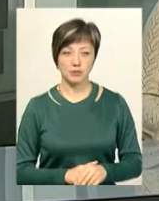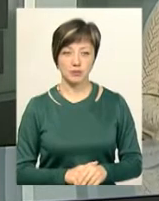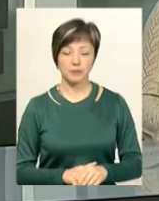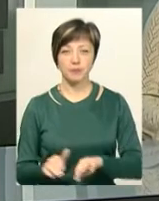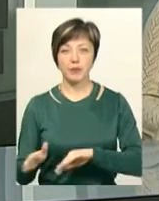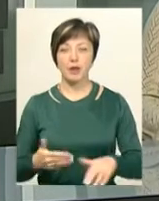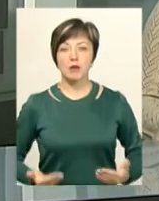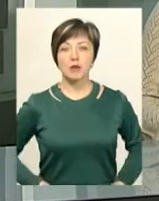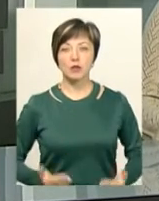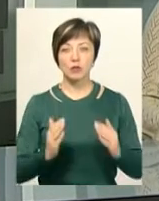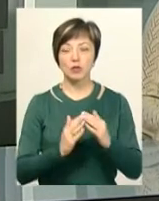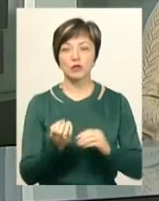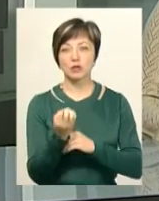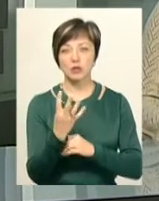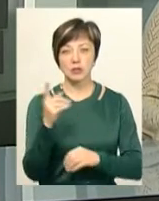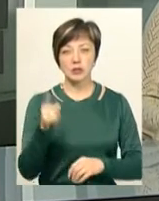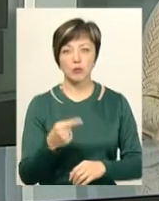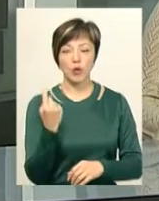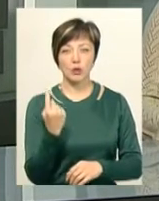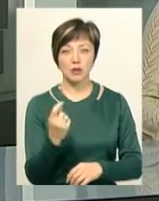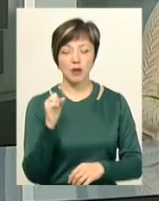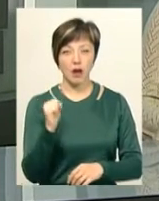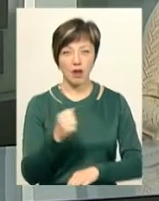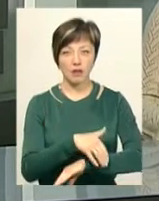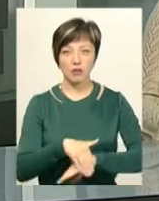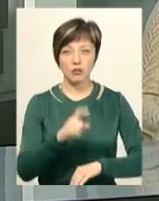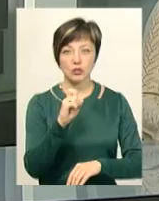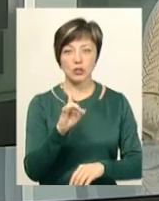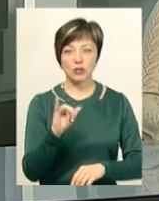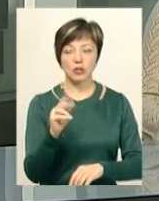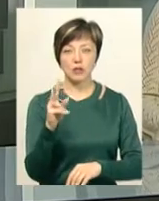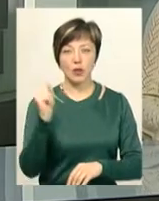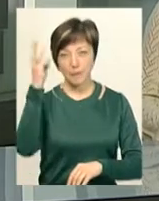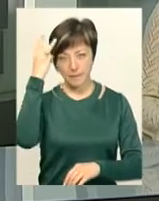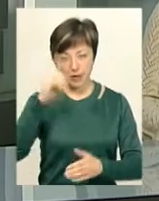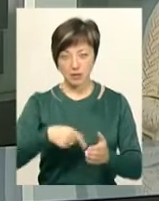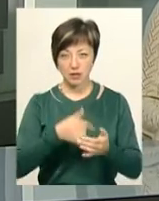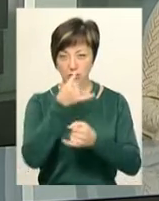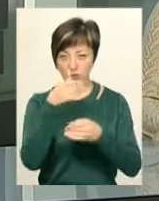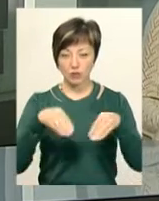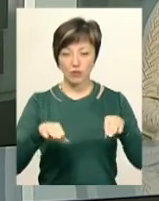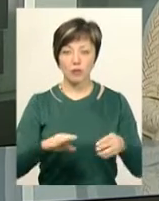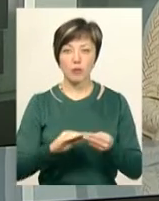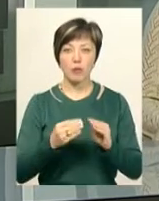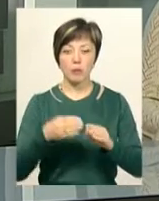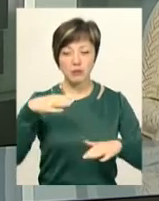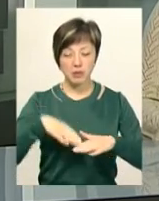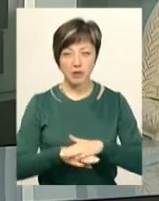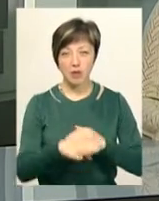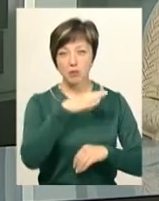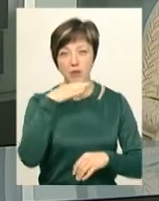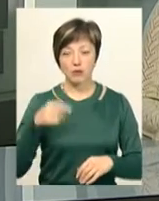Мешканці будинку 14 дріб 1 А, що на вулиці Зарічанській Хмельницькому, не можуть вирішити проблему з підвалом